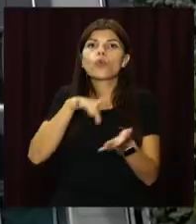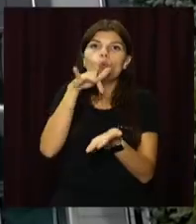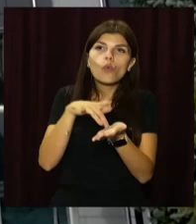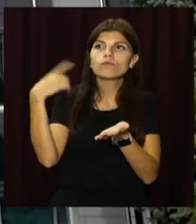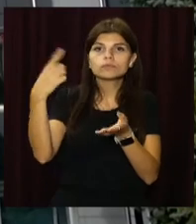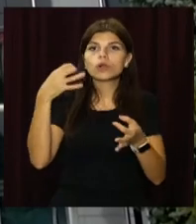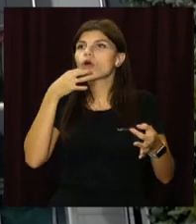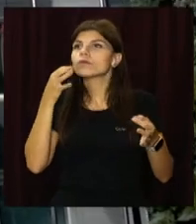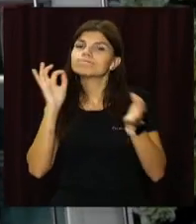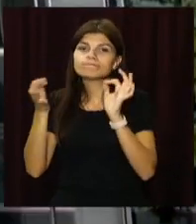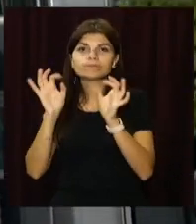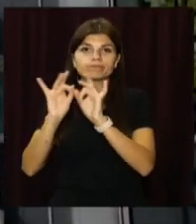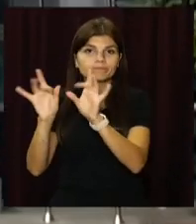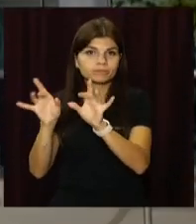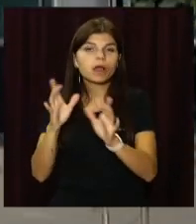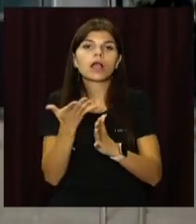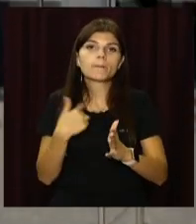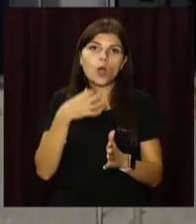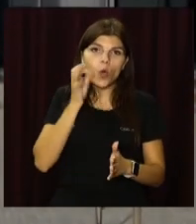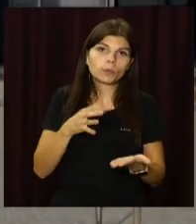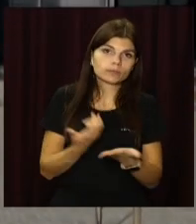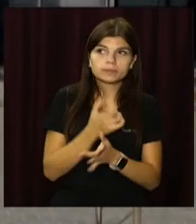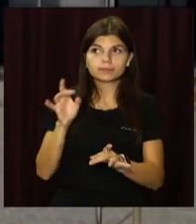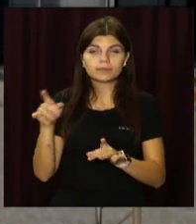України. Анна Шостак, Ігор Василенко, OpenNews, телеканал «Відкритий».